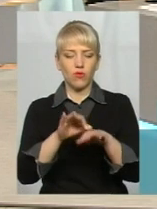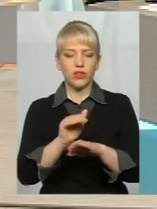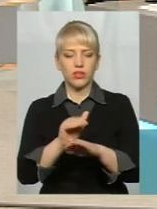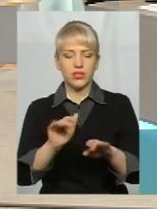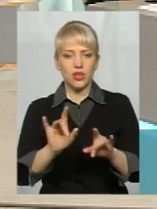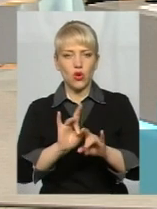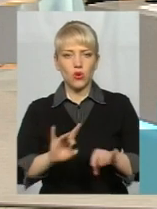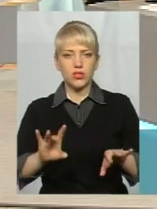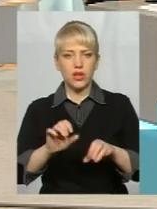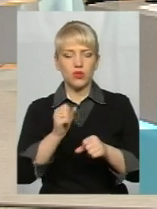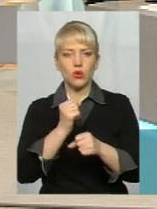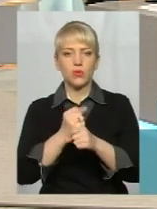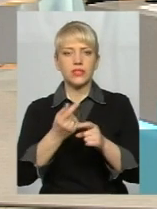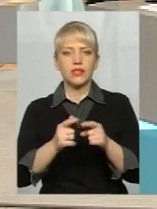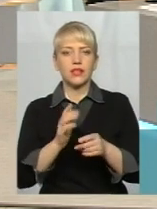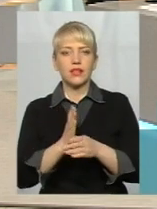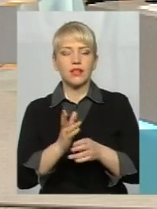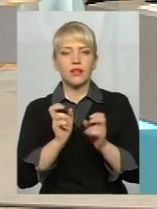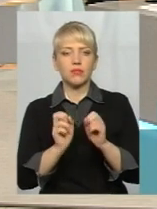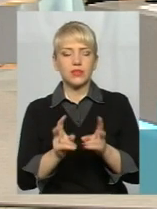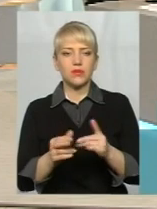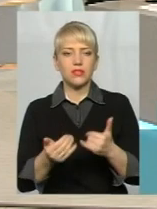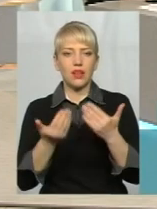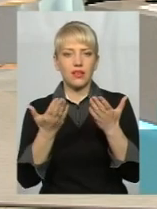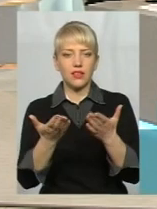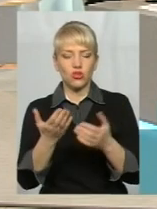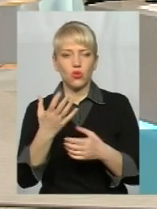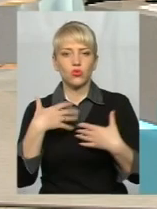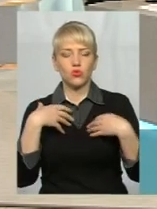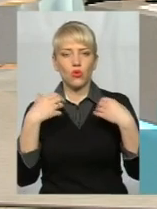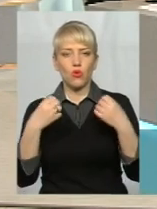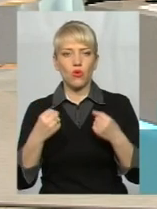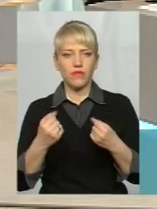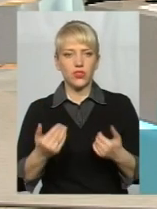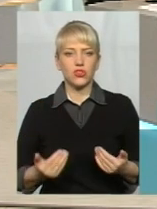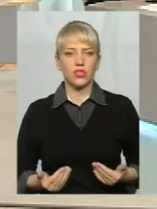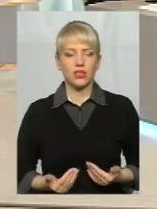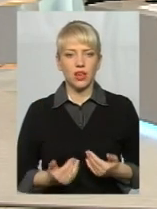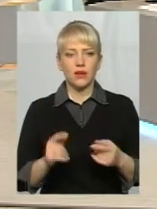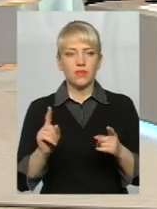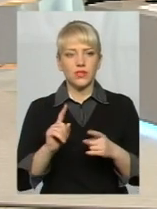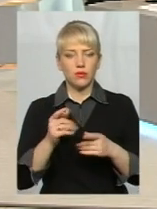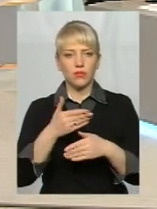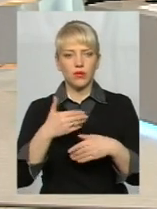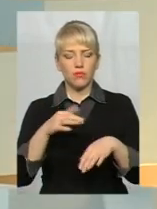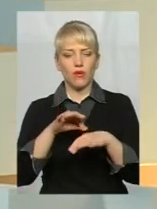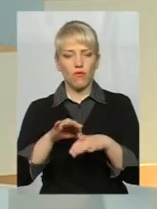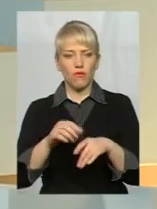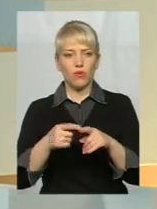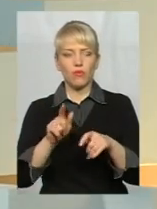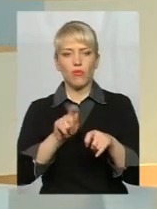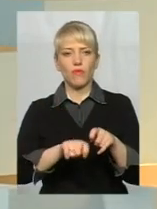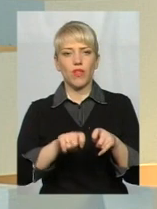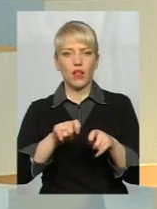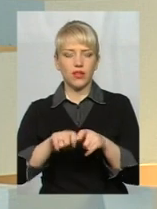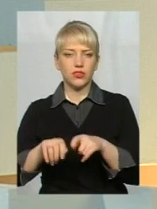все ж таки, що це є небезпечно для їхнього здоров'я і життя. Скажемо, те, що ми проводимо також в таких випадках профілактичну